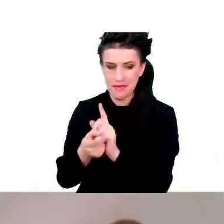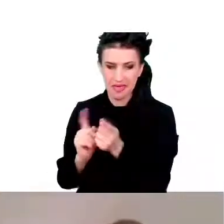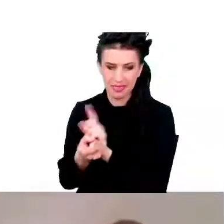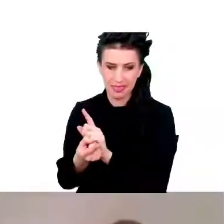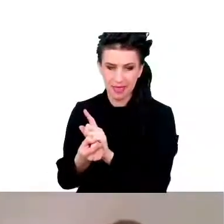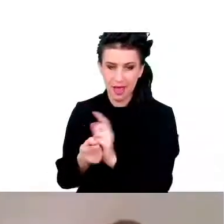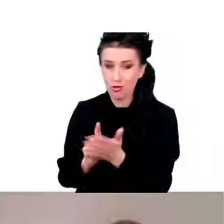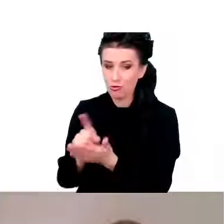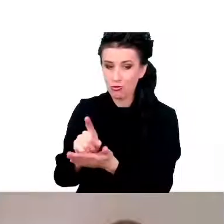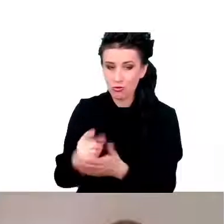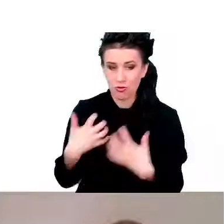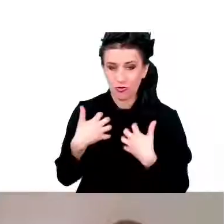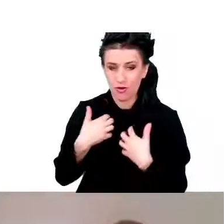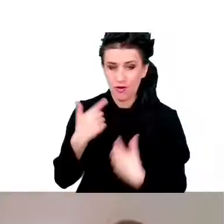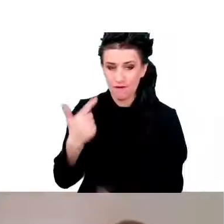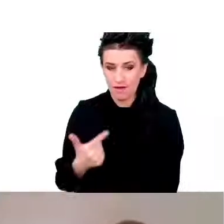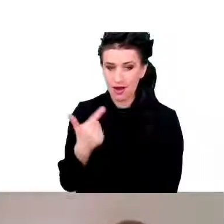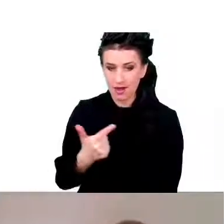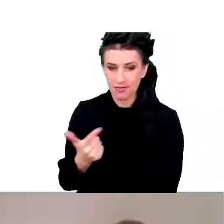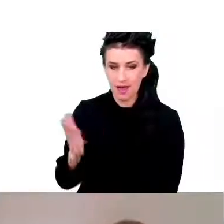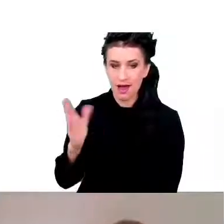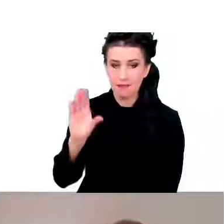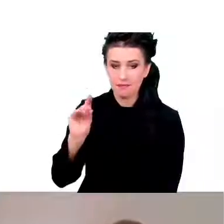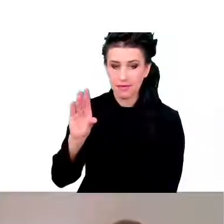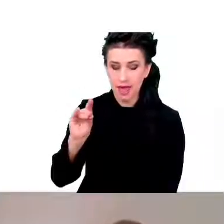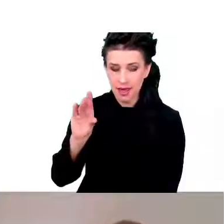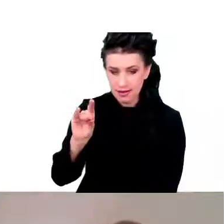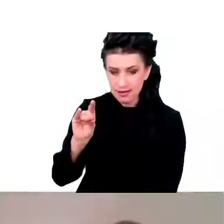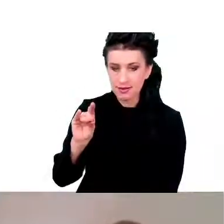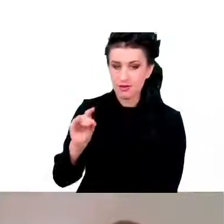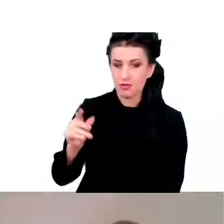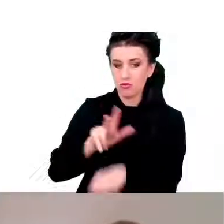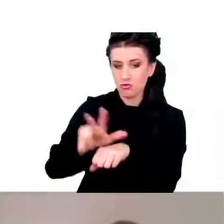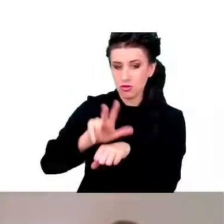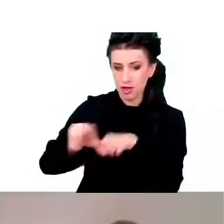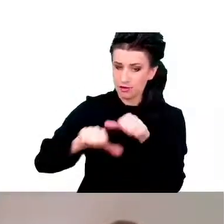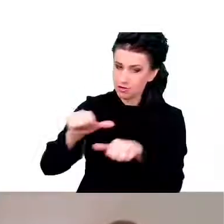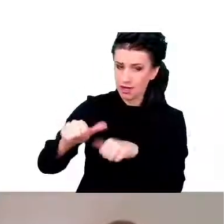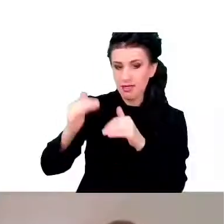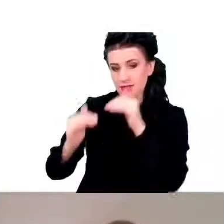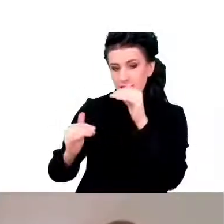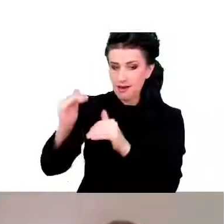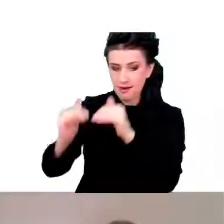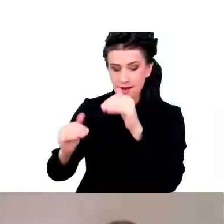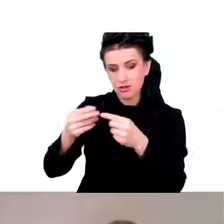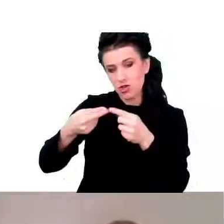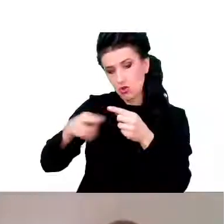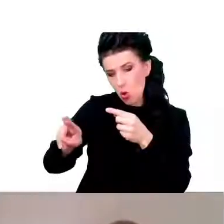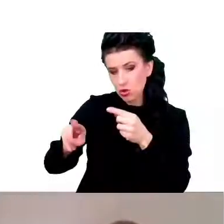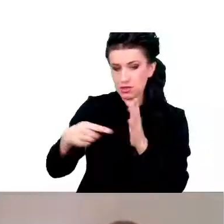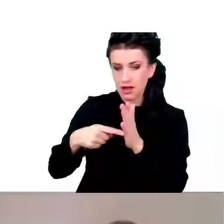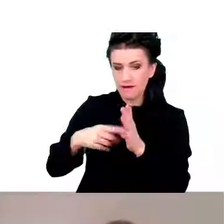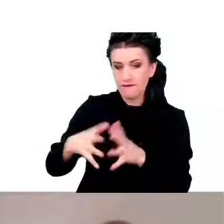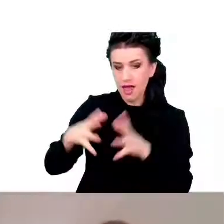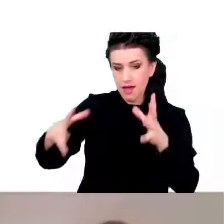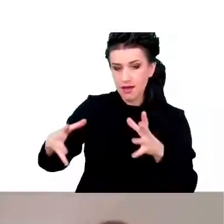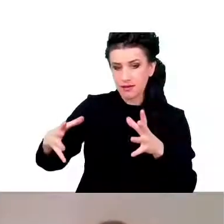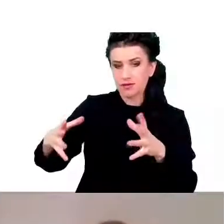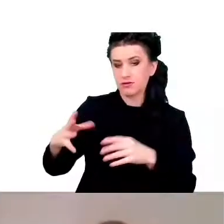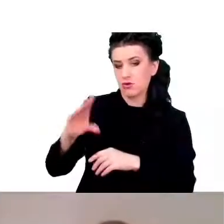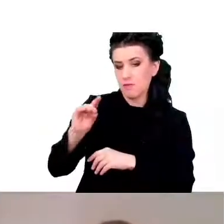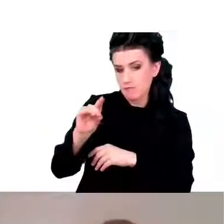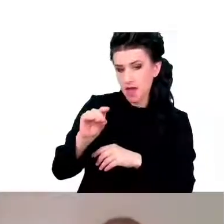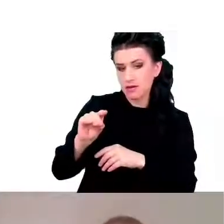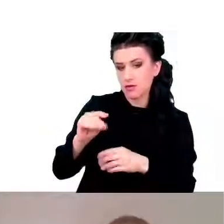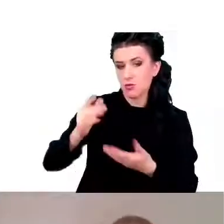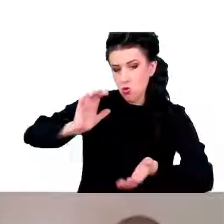tylko dwa lata, pies żyje około 13 lat w zależności od rasy. Te większe psy żyją krócej, mniejsze trochę